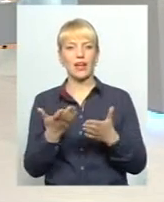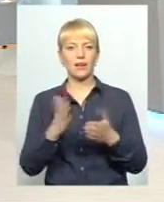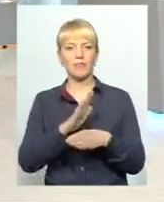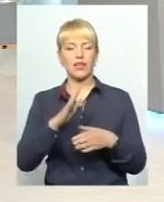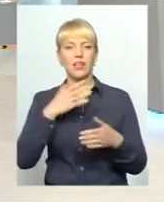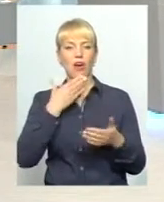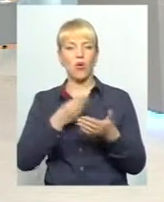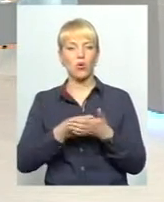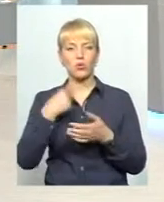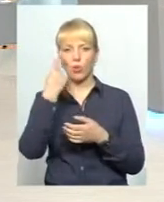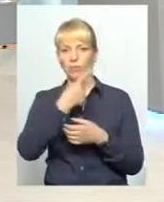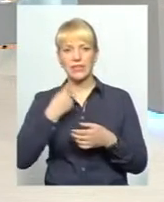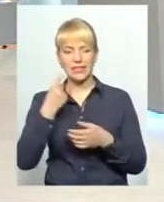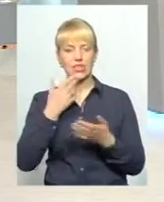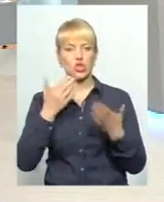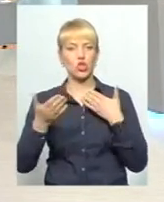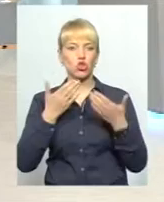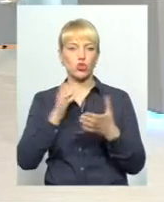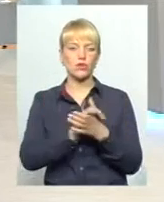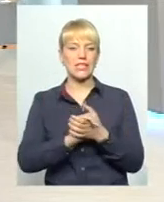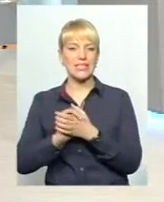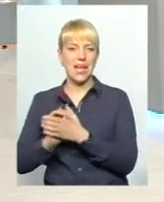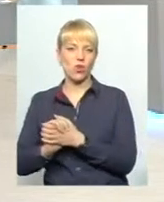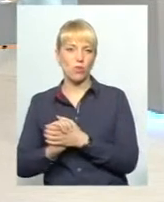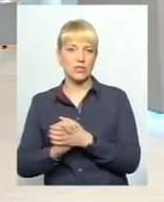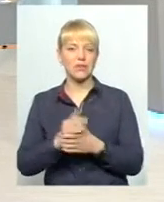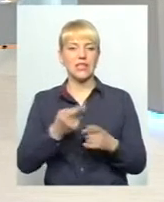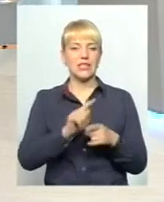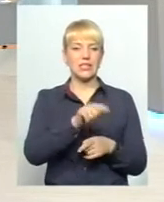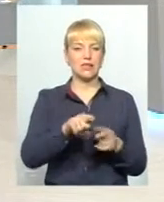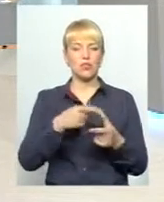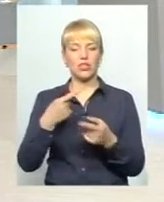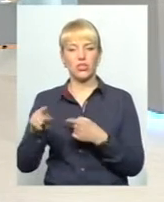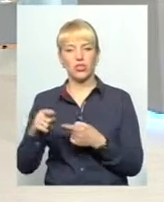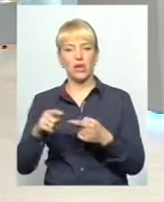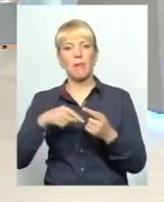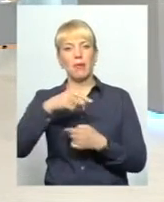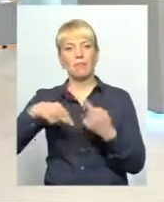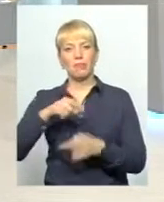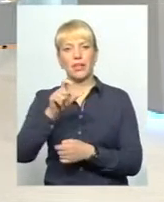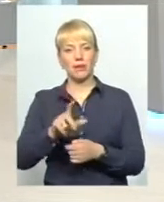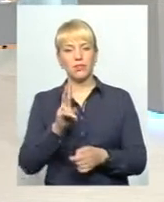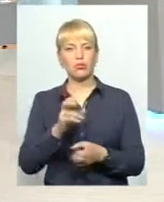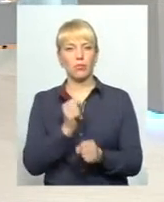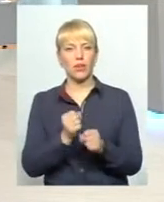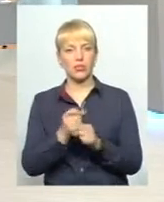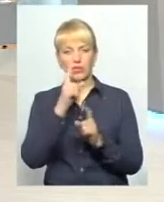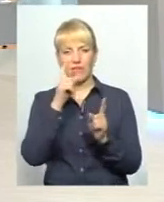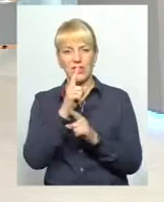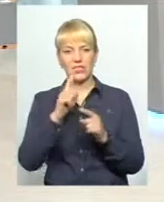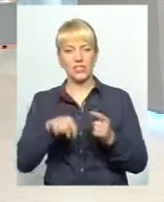особистих стосунках і знайомствах з тим чи іншим підприємцем, який працює в невеличкому містечку чи